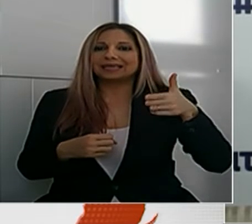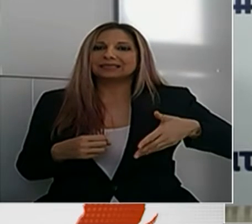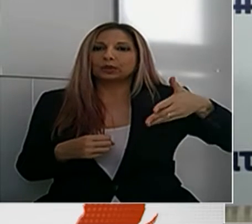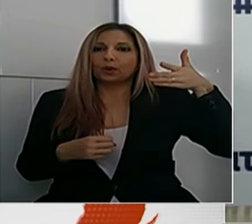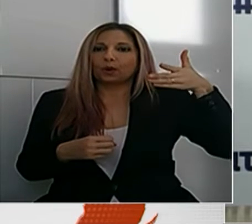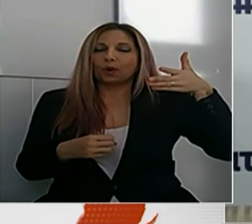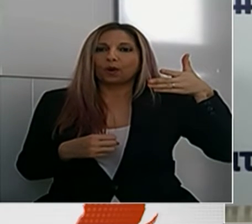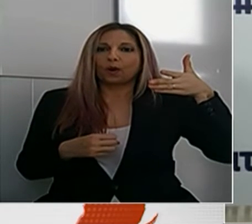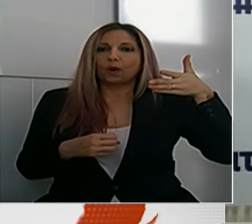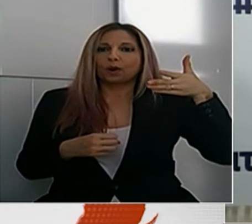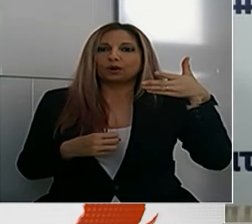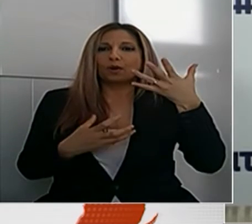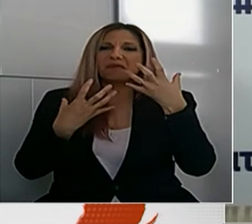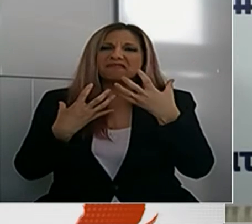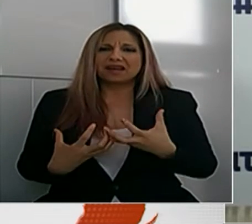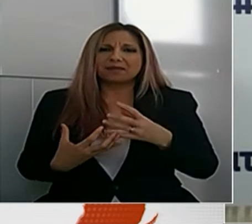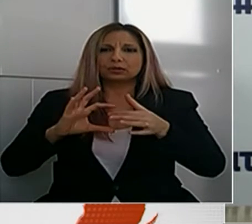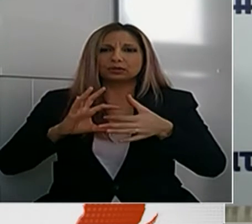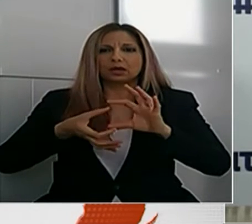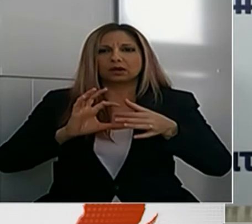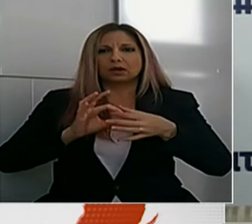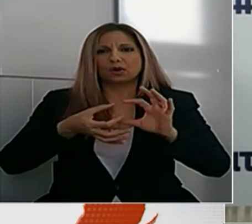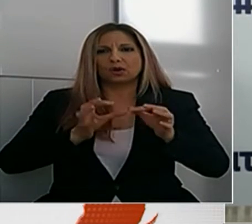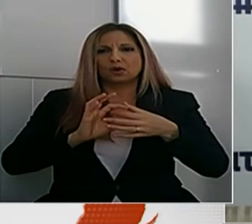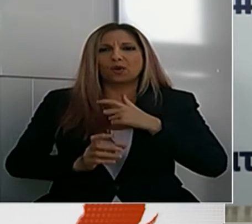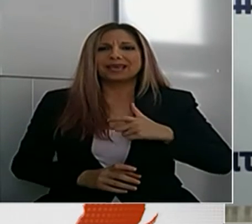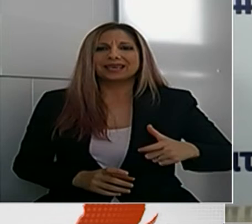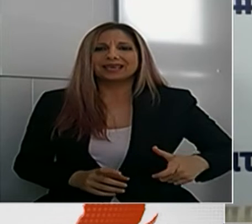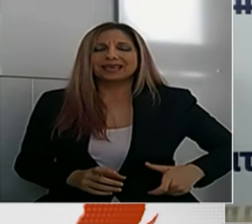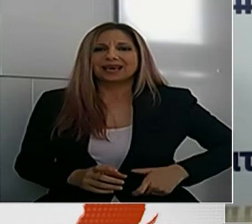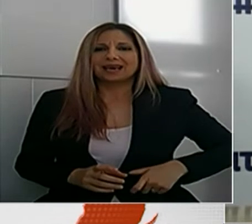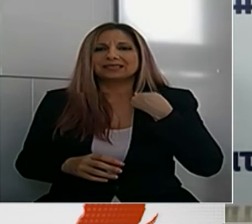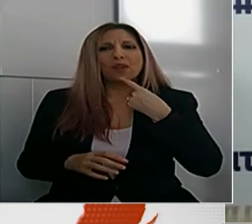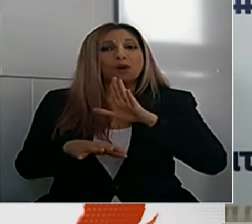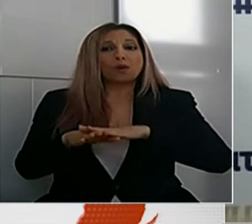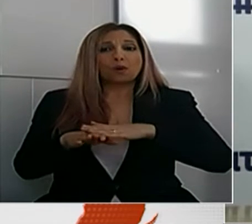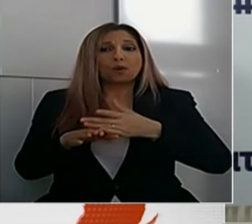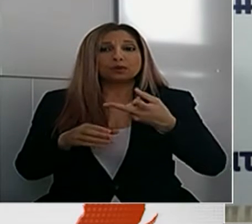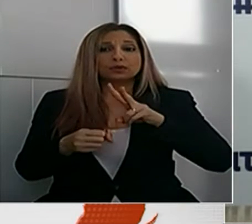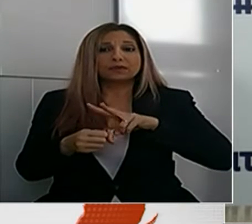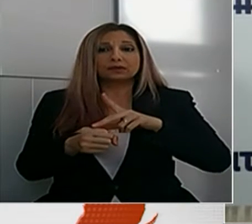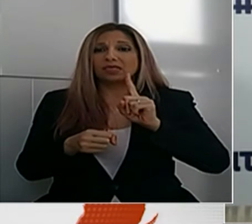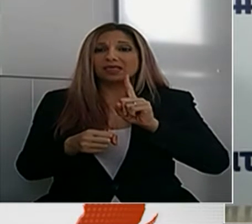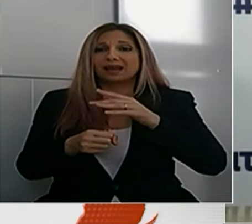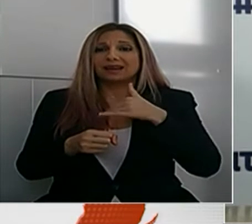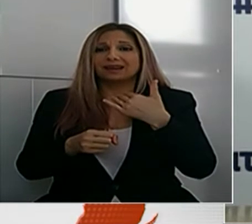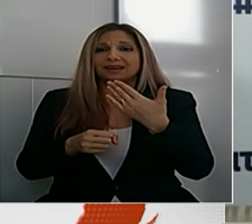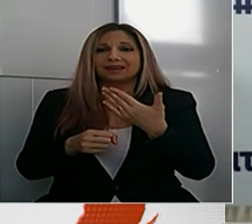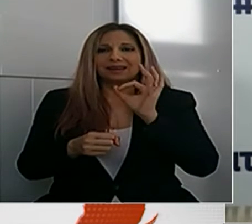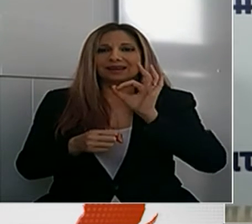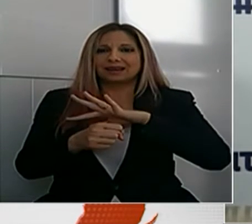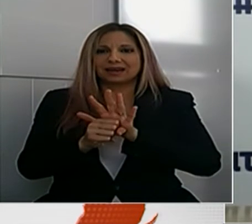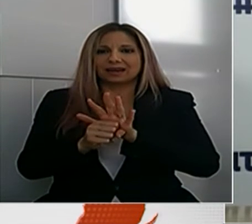εξαιρετικά βεβαρημένο ιατρικό ιστορικό. Η τελική αιτία θανάτου δεν θεωρείται ότι είναι η νόσος COVID-19.